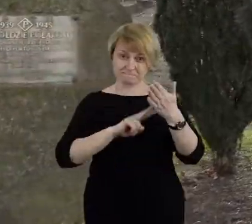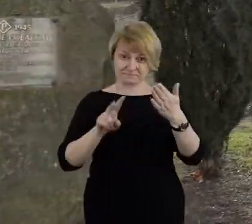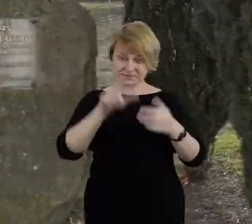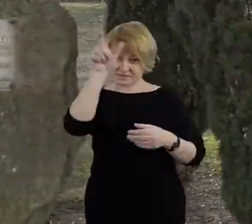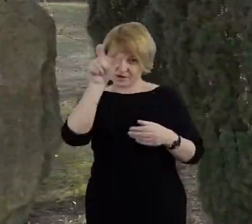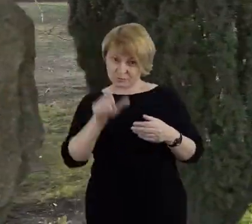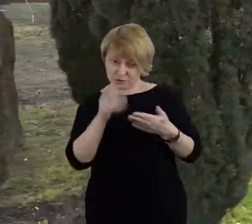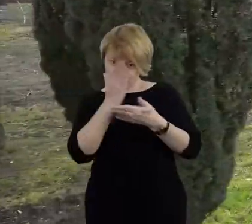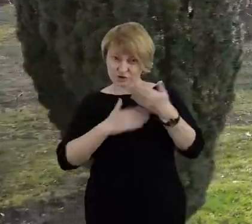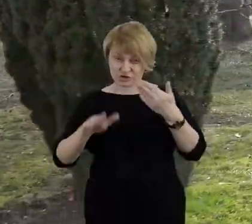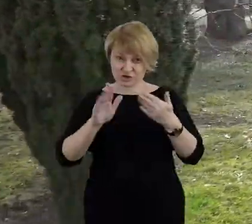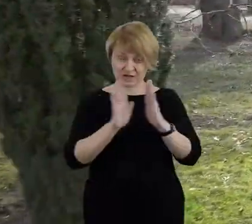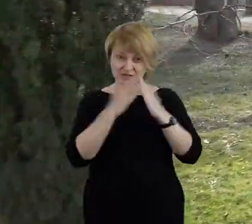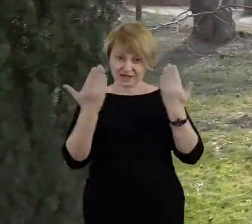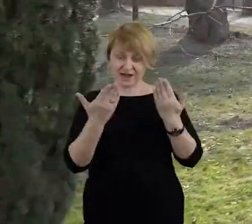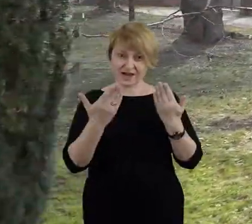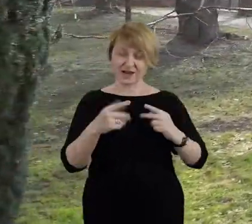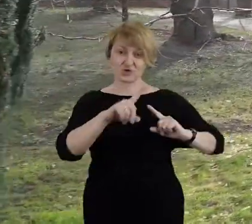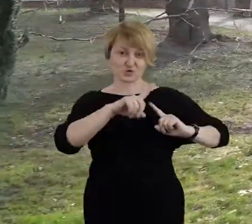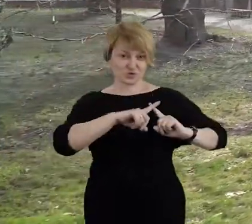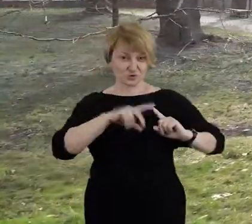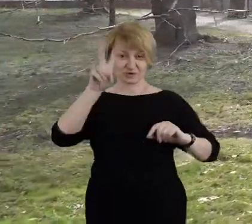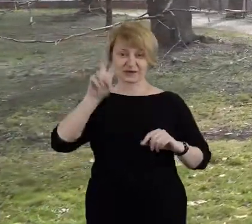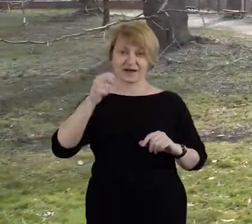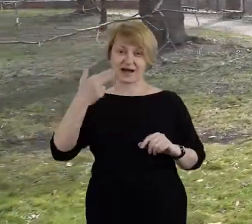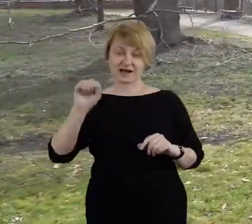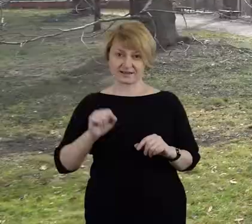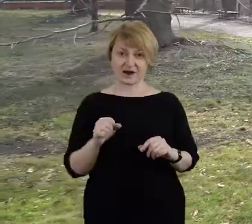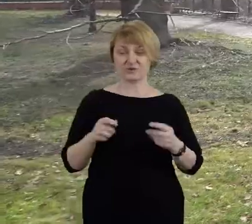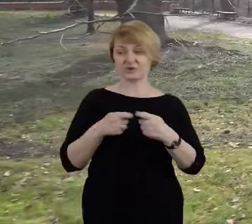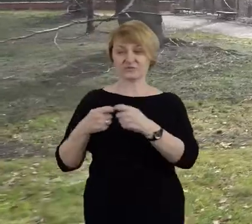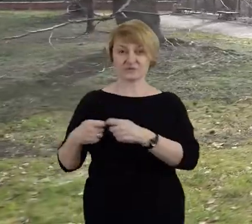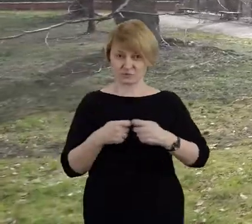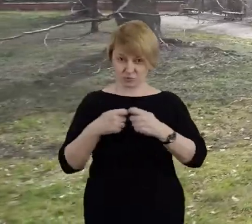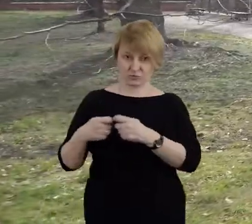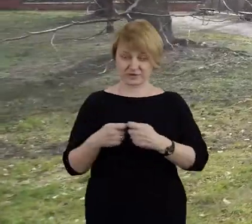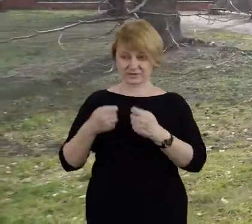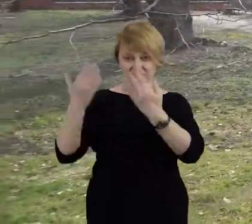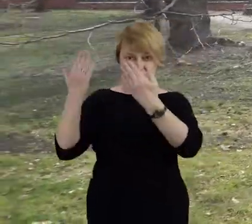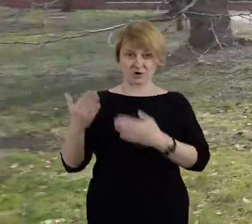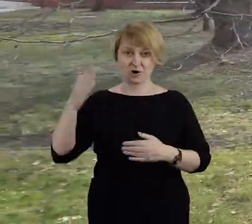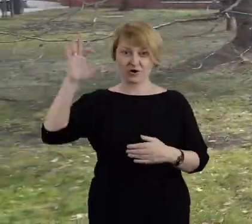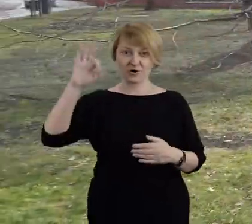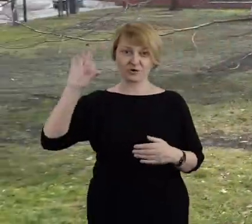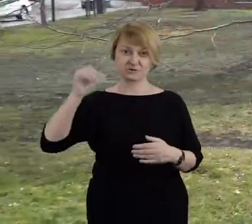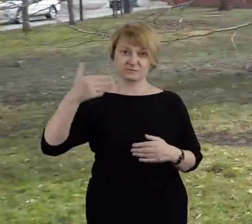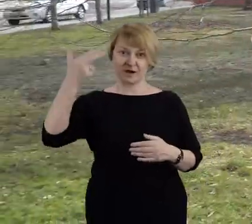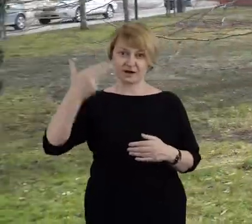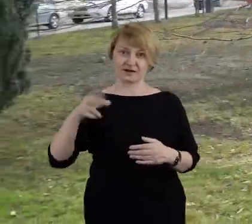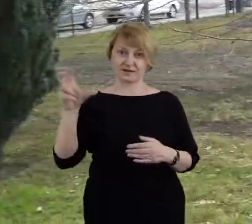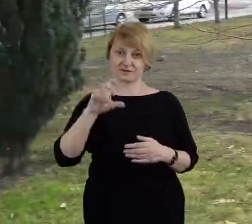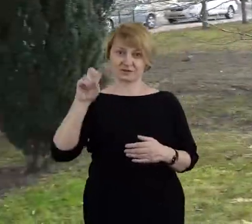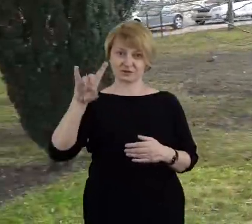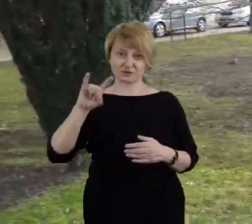dedykowaną harcerzom jako druh na Hania. Ona z Osmańczykiem współpracowała od tego